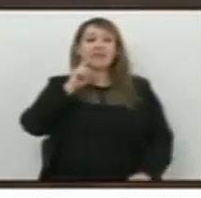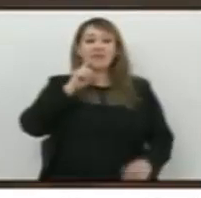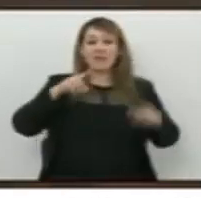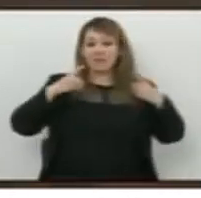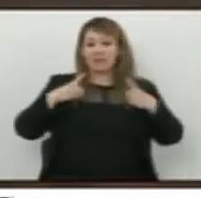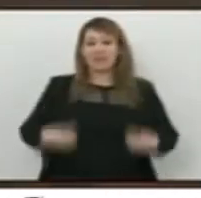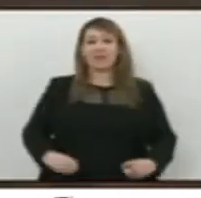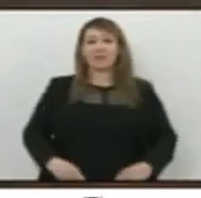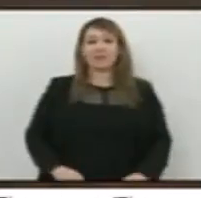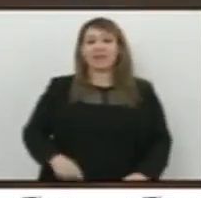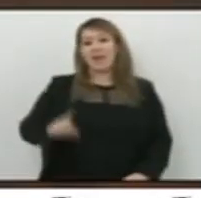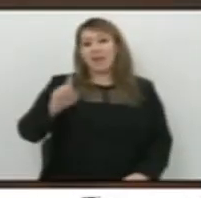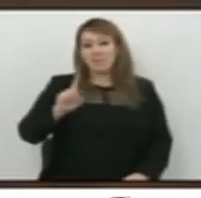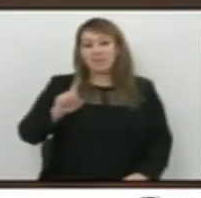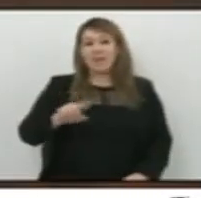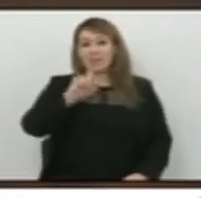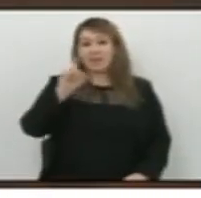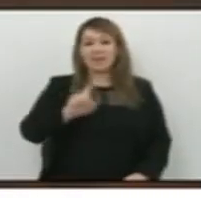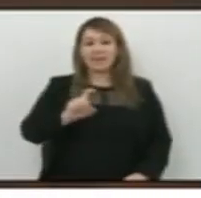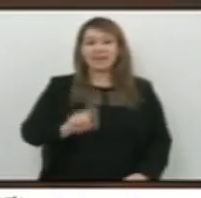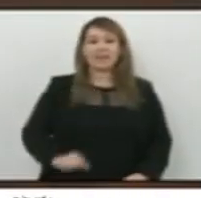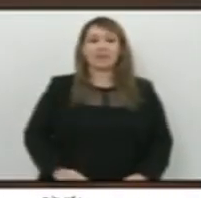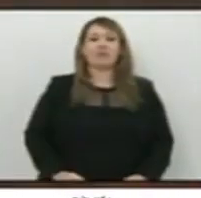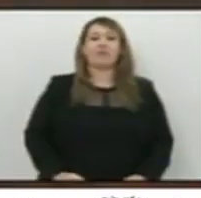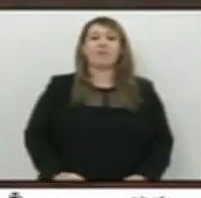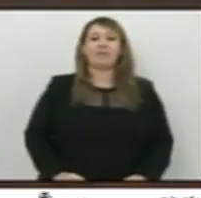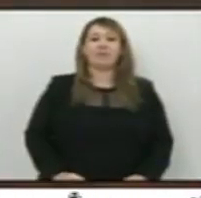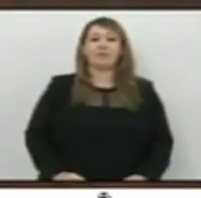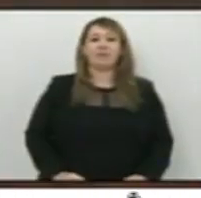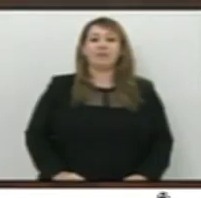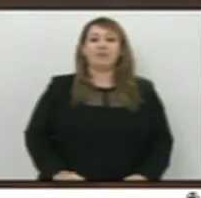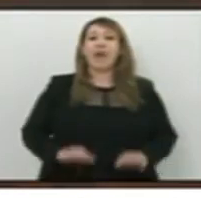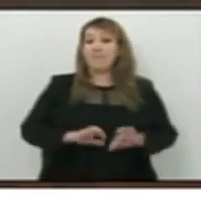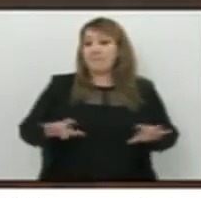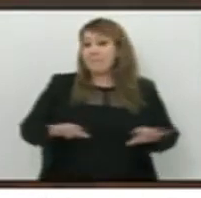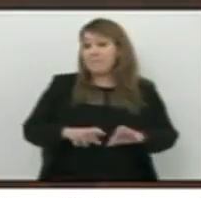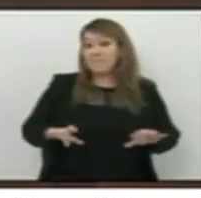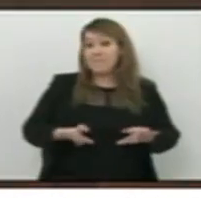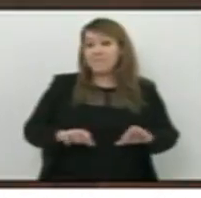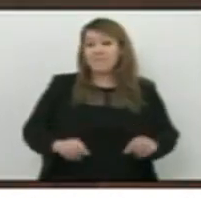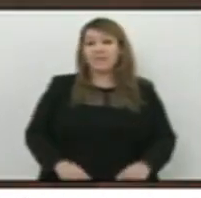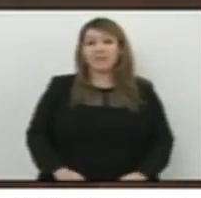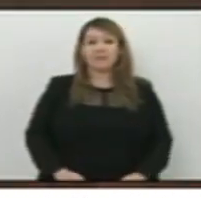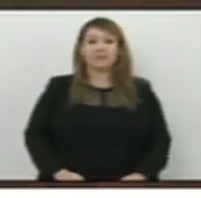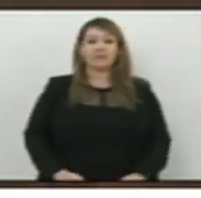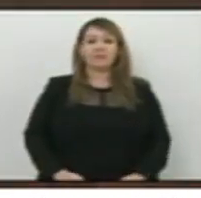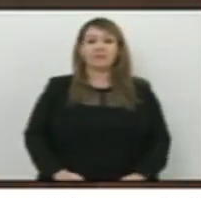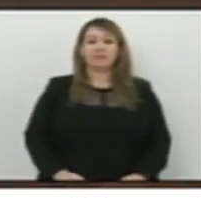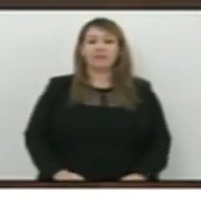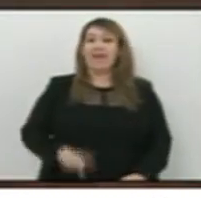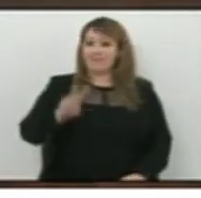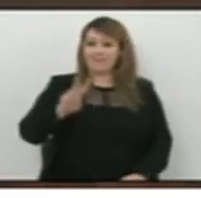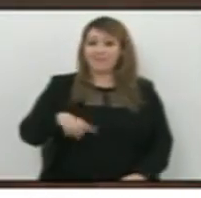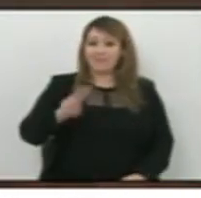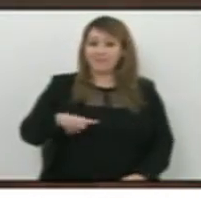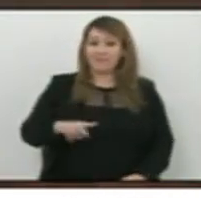فقط بالنسبة للجهاز المعلوماتي الآن هو يعني الحق هذا كتكلمة